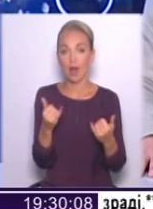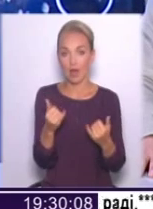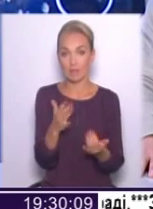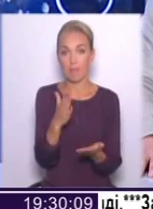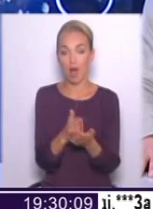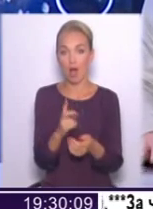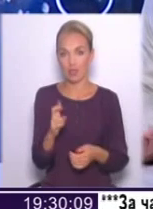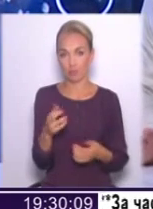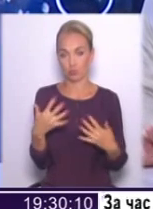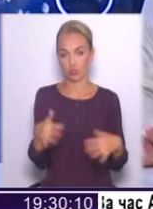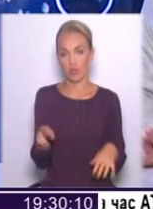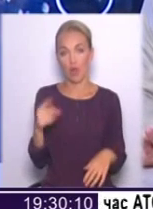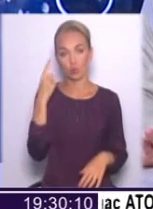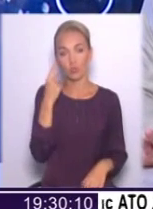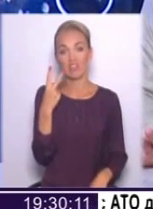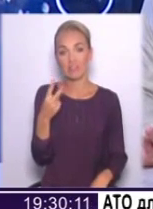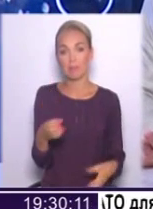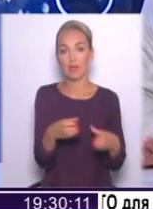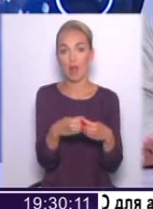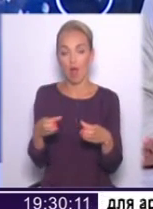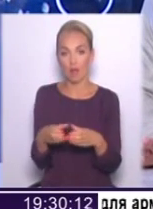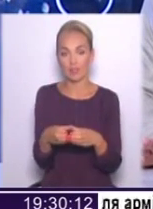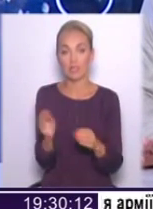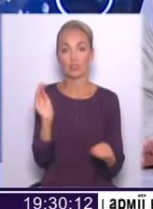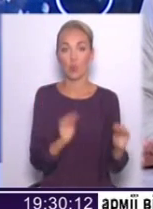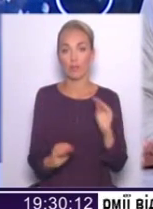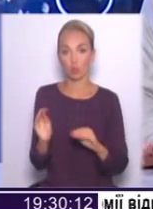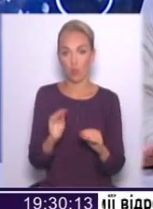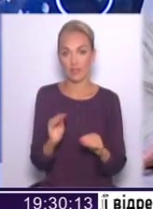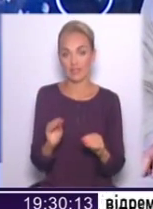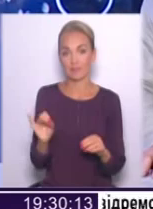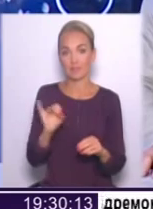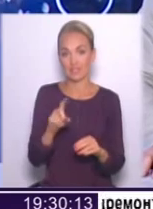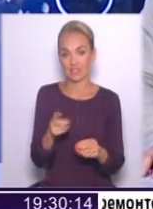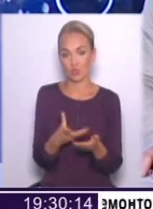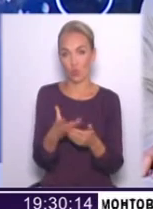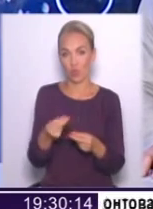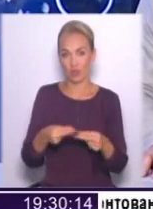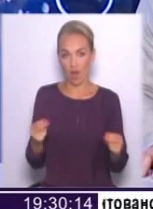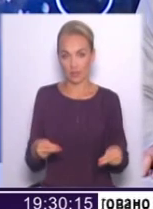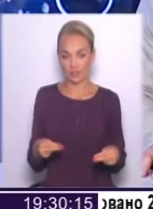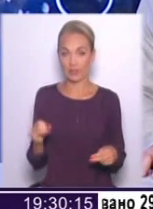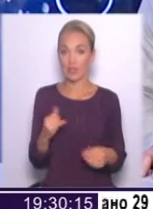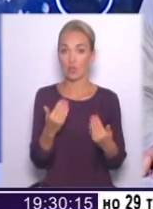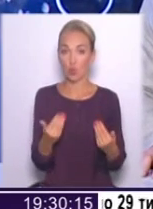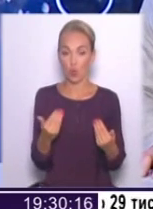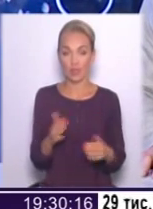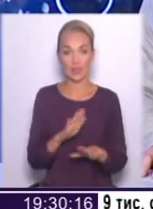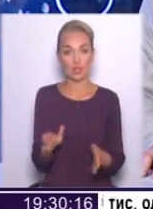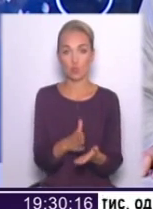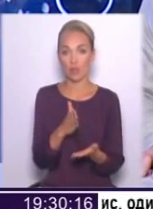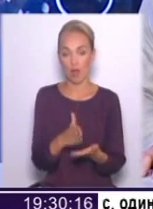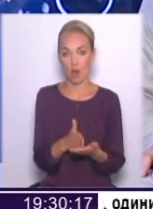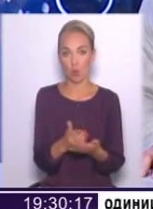я думаю, дві бригади, скомплектованих із контрактників. І на сьогодні не стояло б